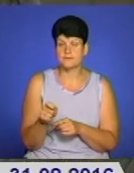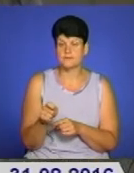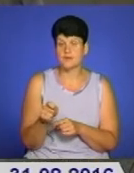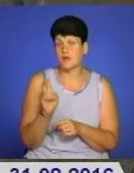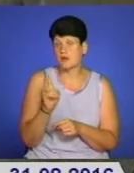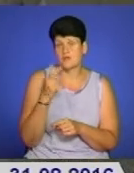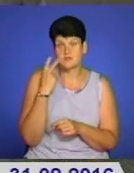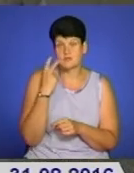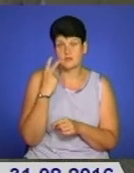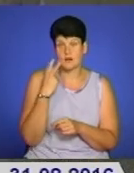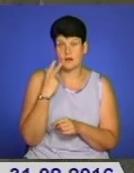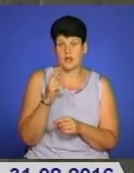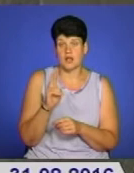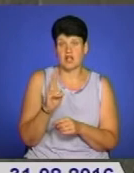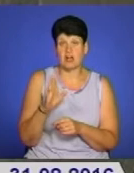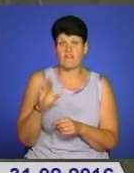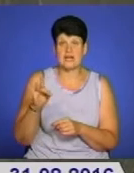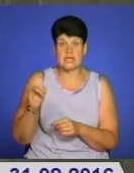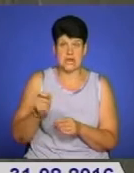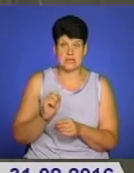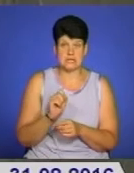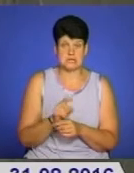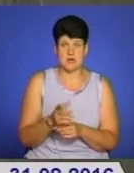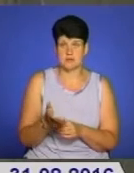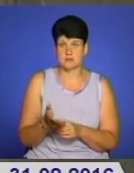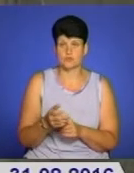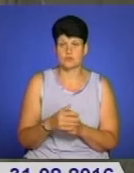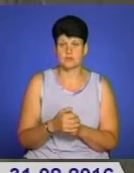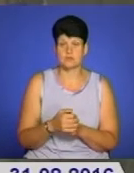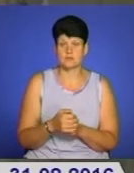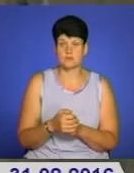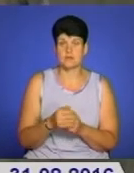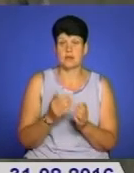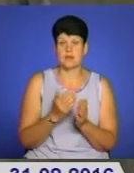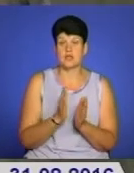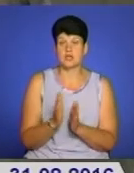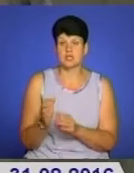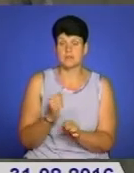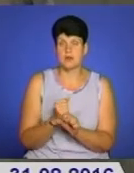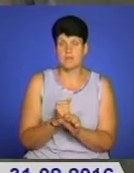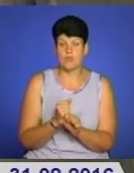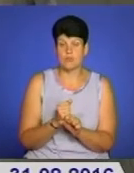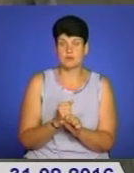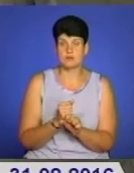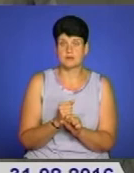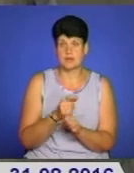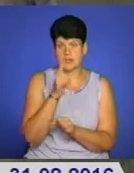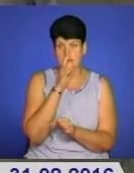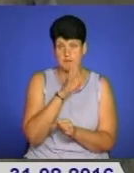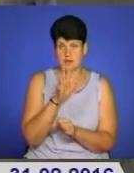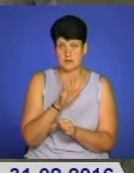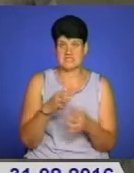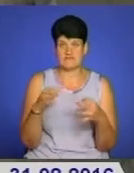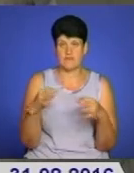квартиранці заказують. Десь режим роботи у них такий непонятний. Але вони